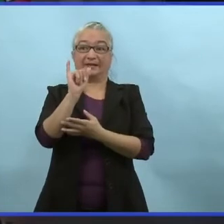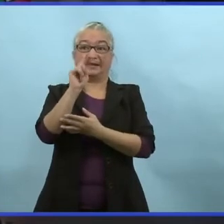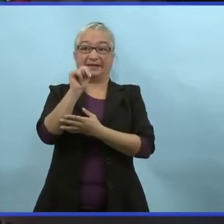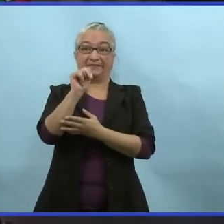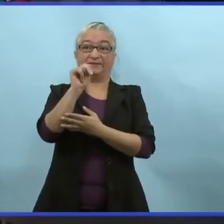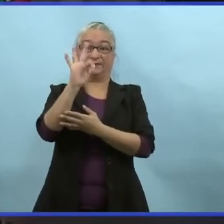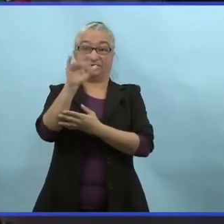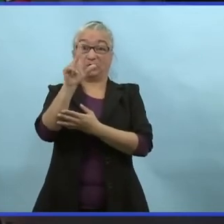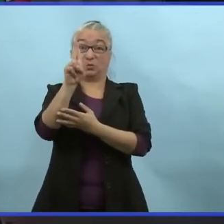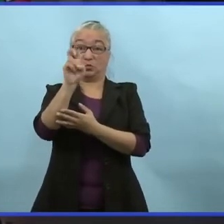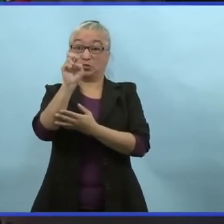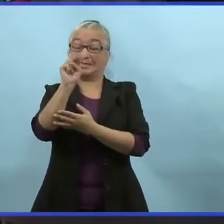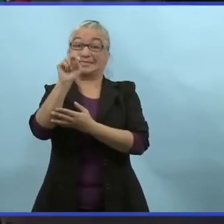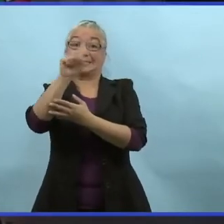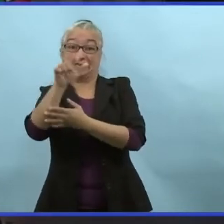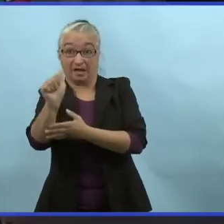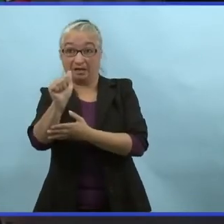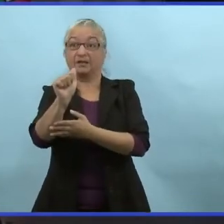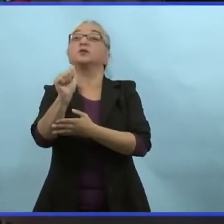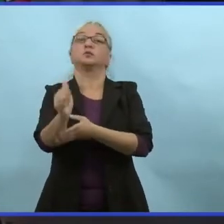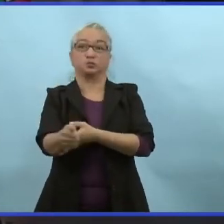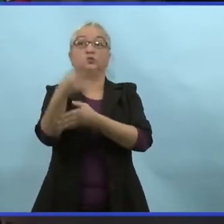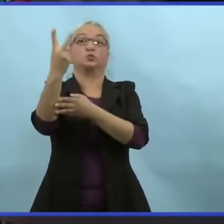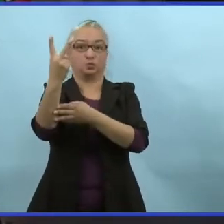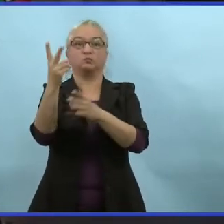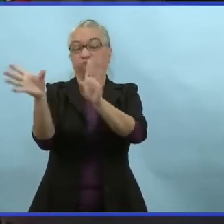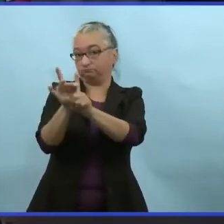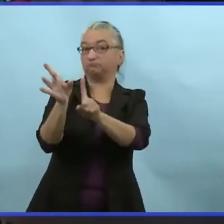Pour l'instant, on est à deux cas de grippe cette année.